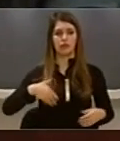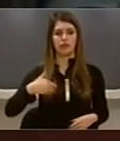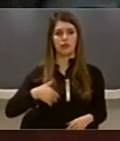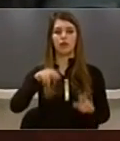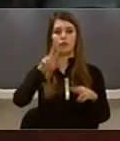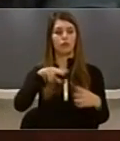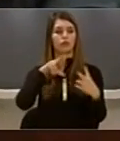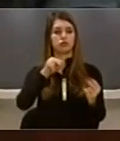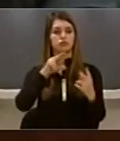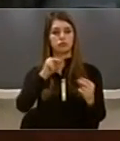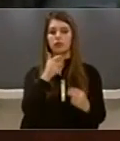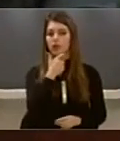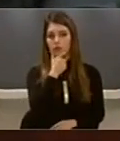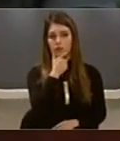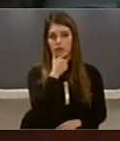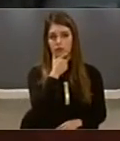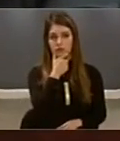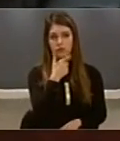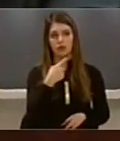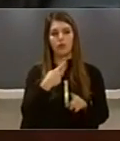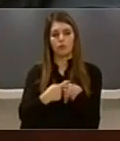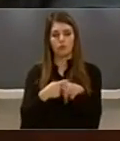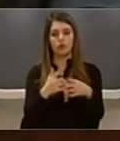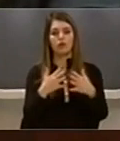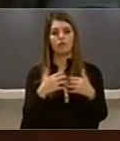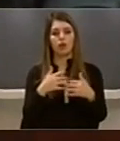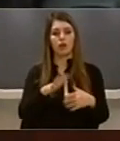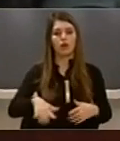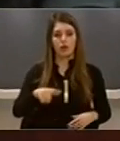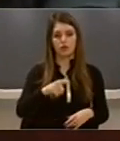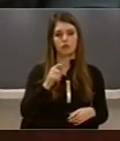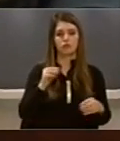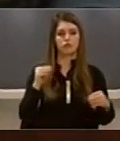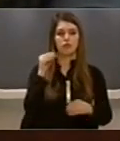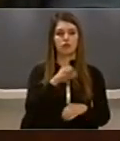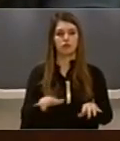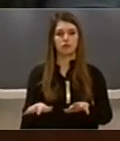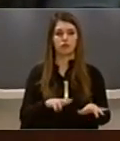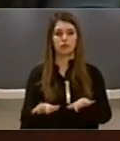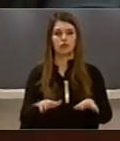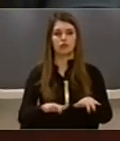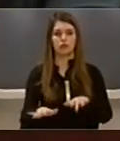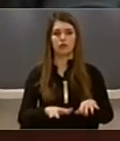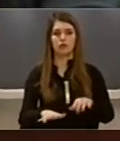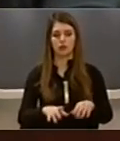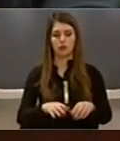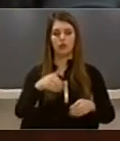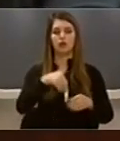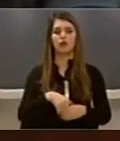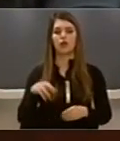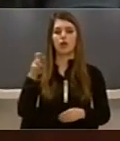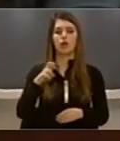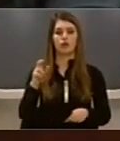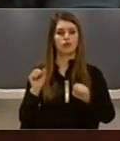një vend ku interneti Përdorët më shumë se në gjdo vend tjetër të Balkanit A janë refuzuar nga Evropa Duke instaluar